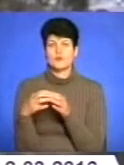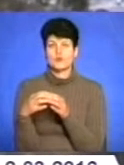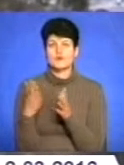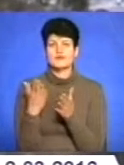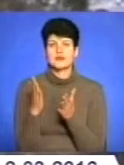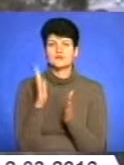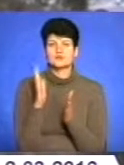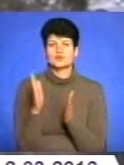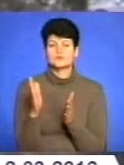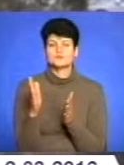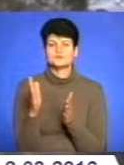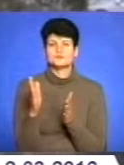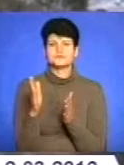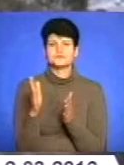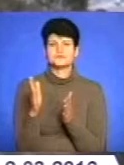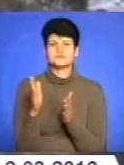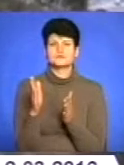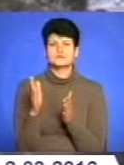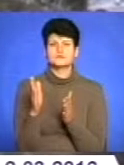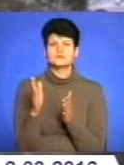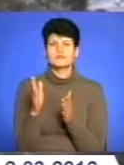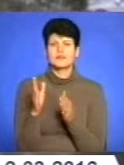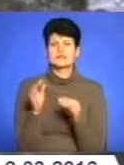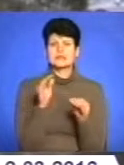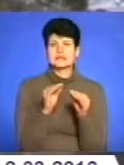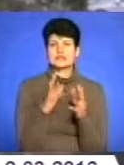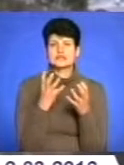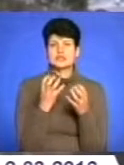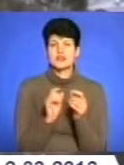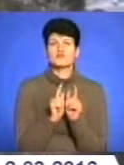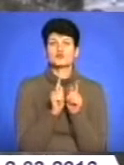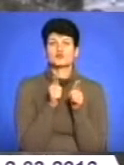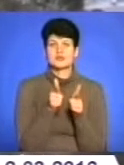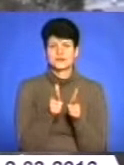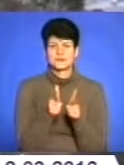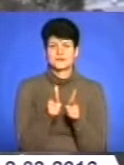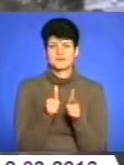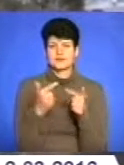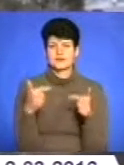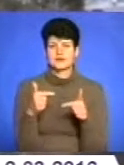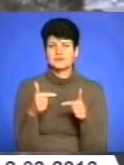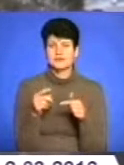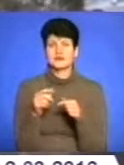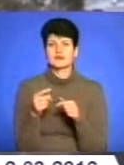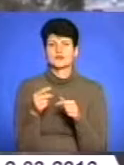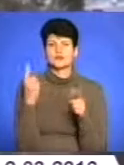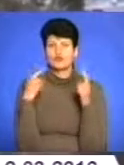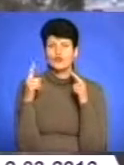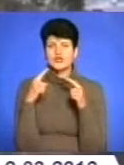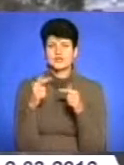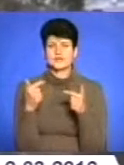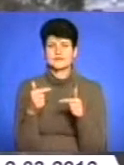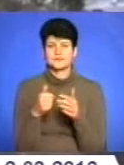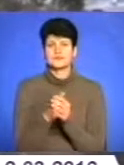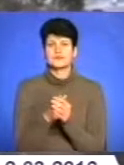складати ще ступні іспити, так звані творчі іспити.